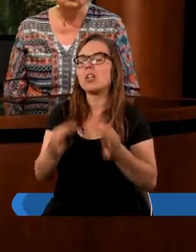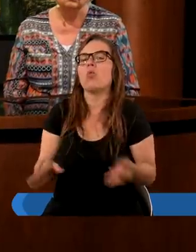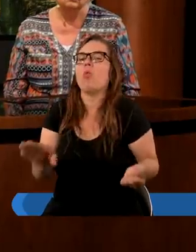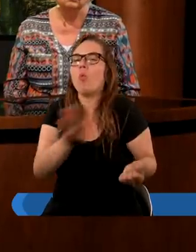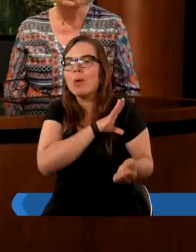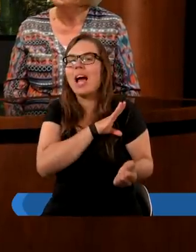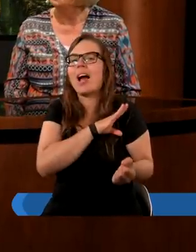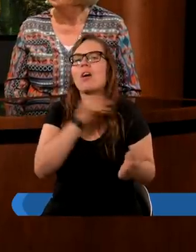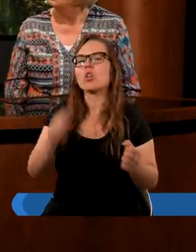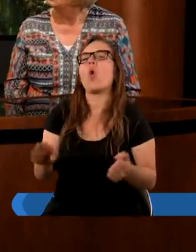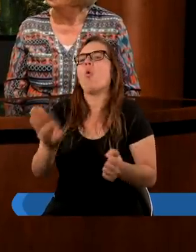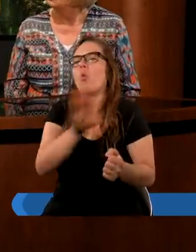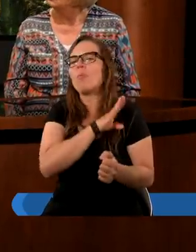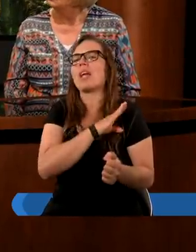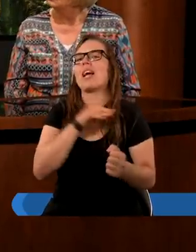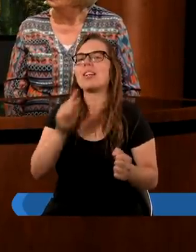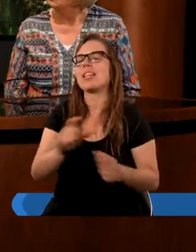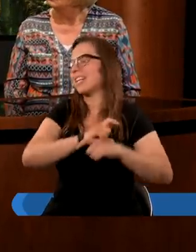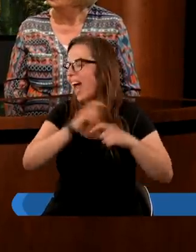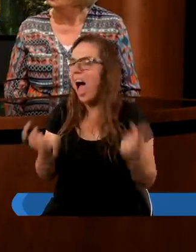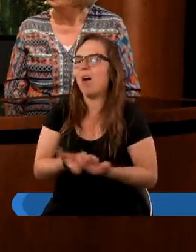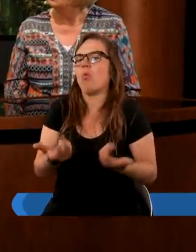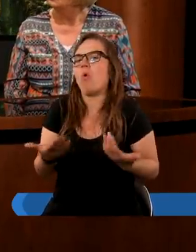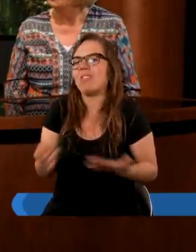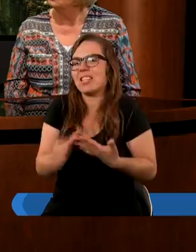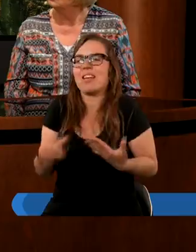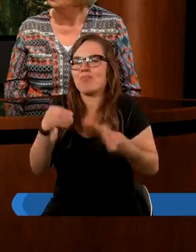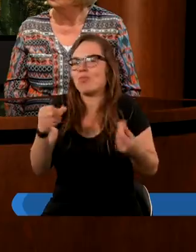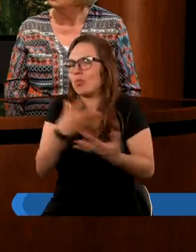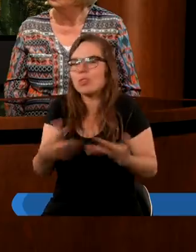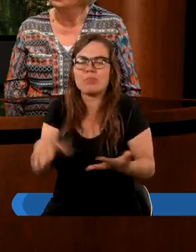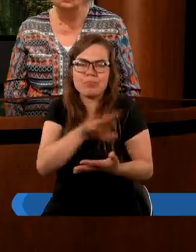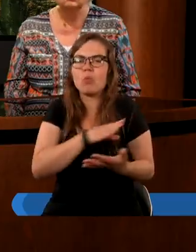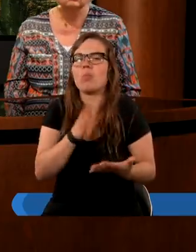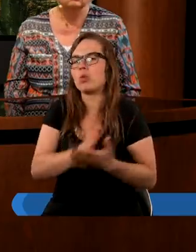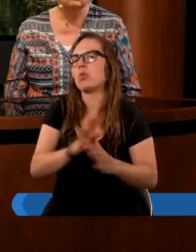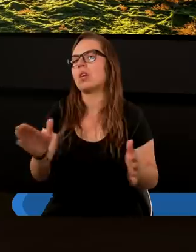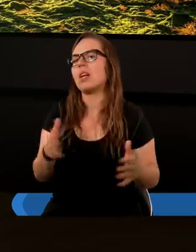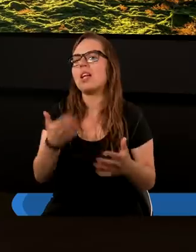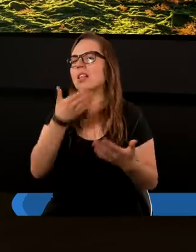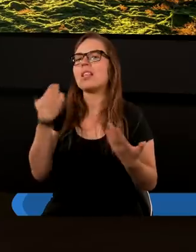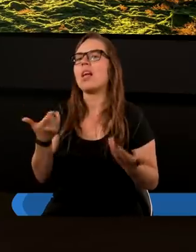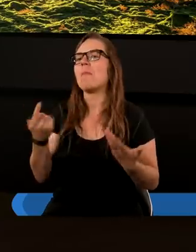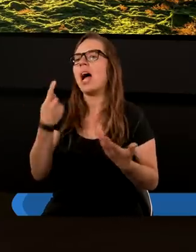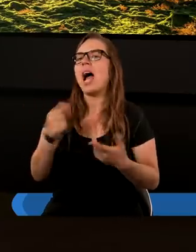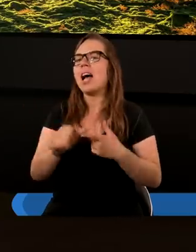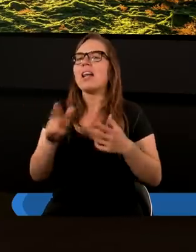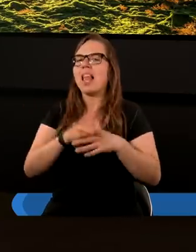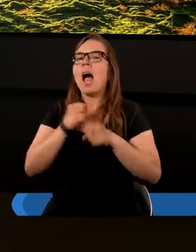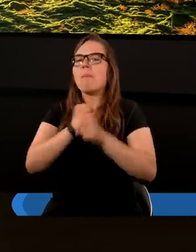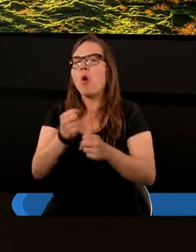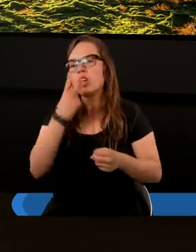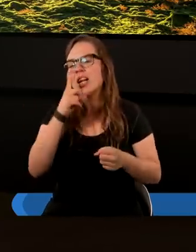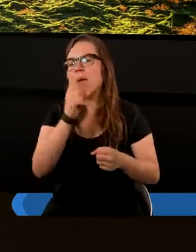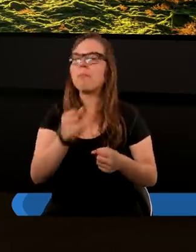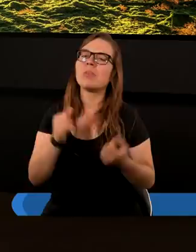umieramy, to umieramy całkowicie, jesteśmy w prochu ziemi. Ja tak nieraz jestem na pogrzebie